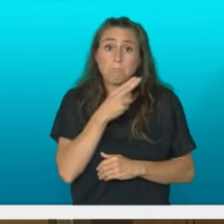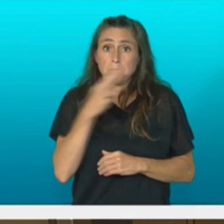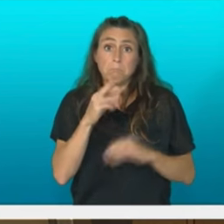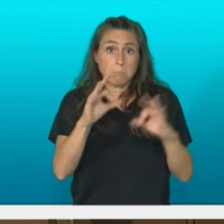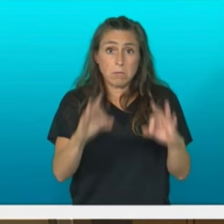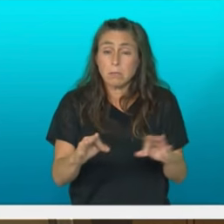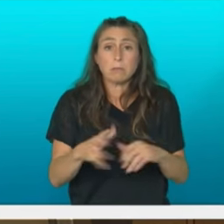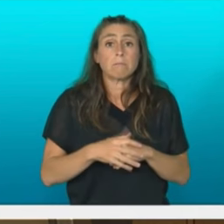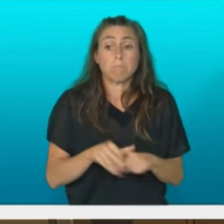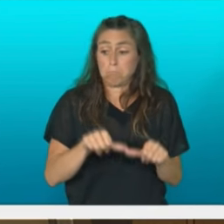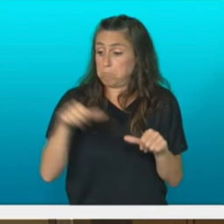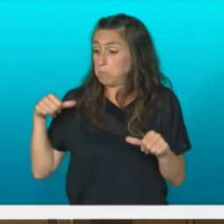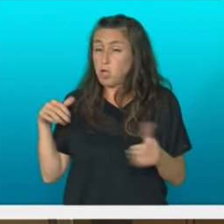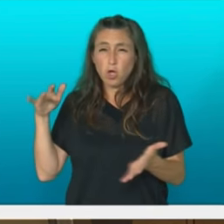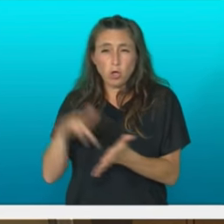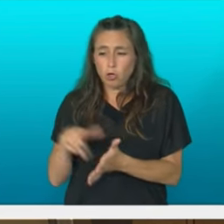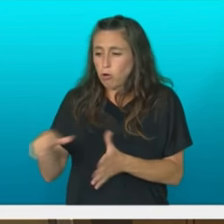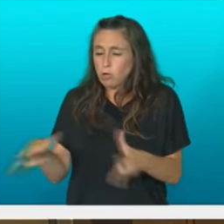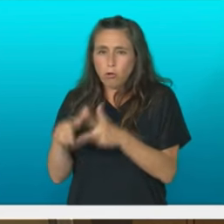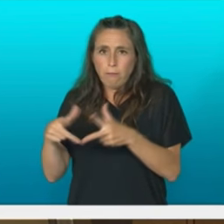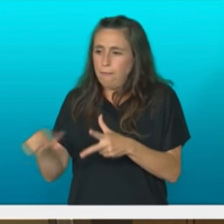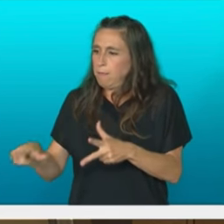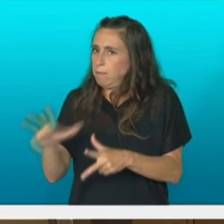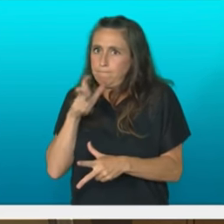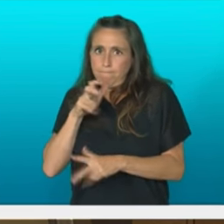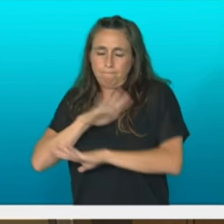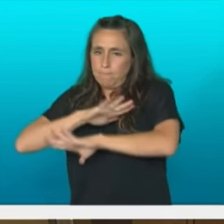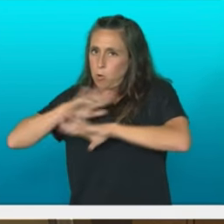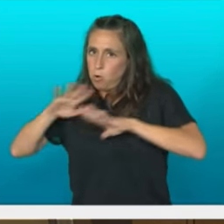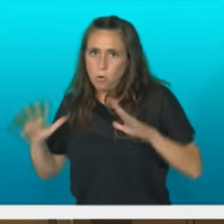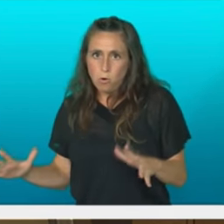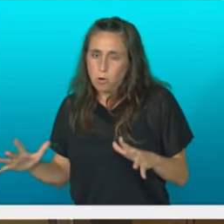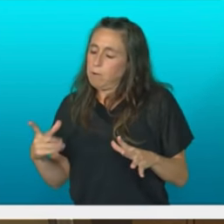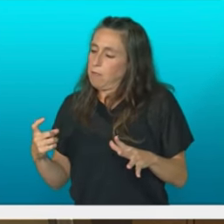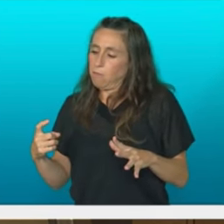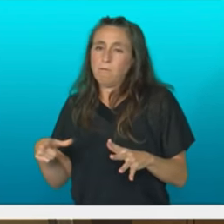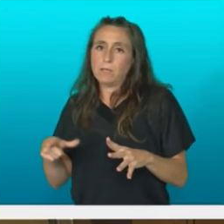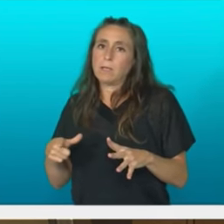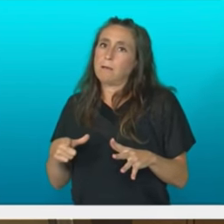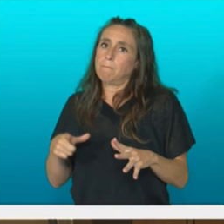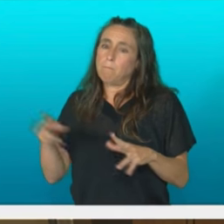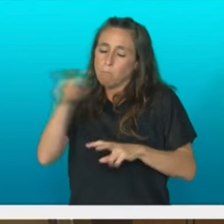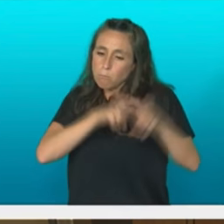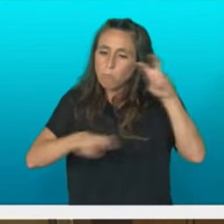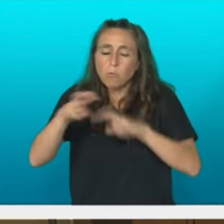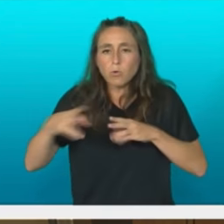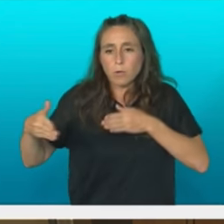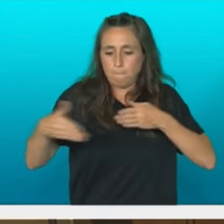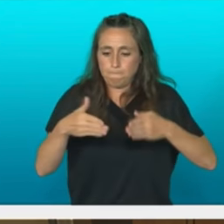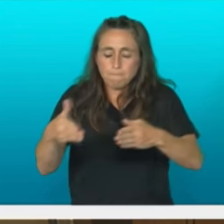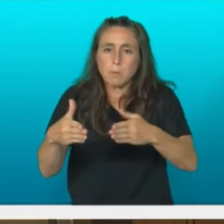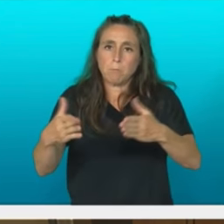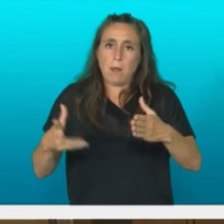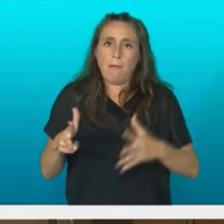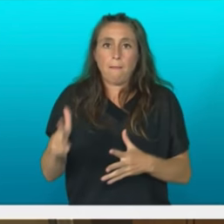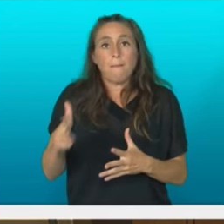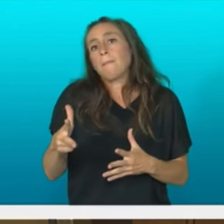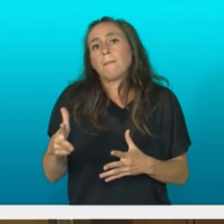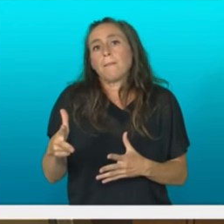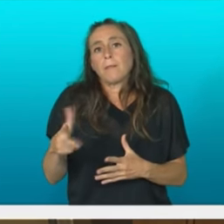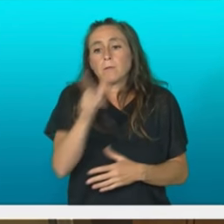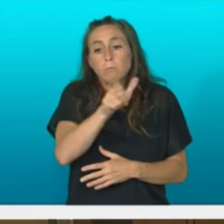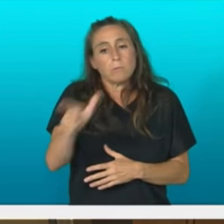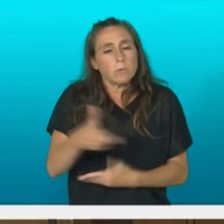honetan gertatu den gizadrama guztion zako, etorkizun oparoa bat bilatzeko, giza eskubideak erritar